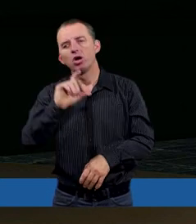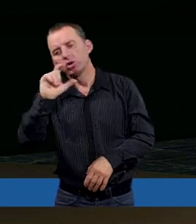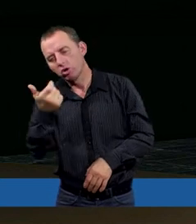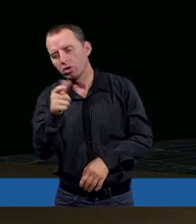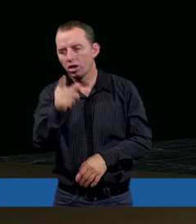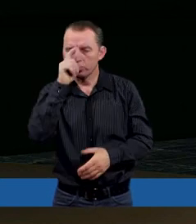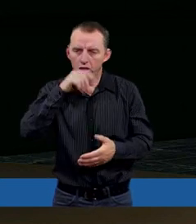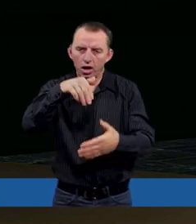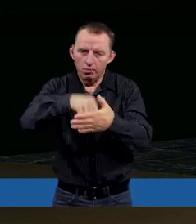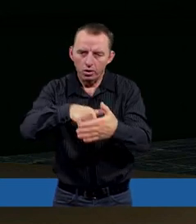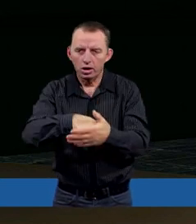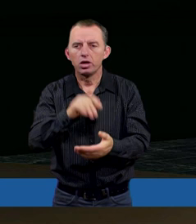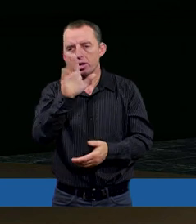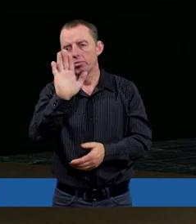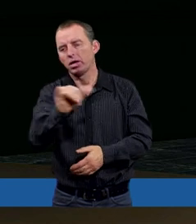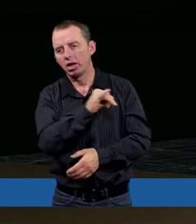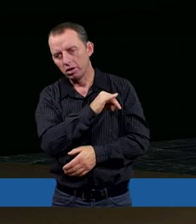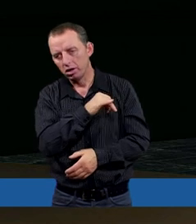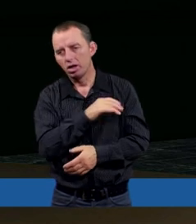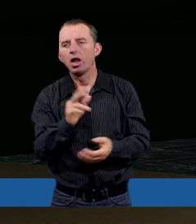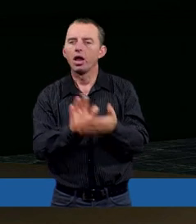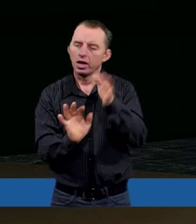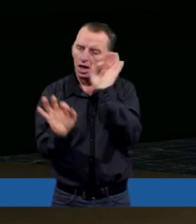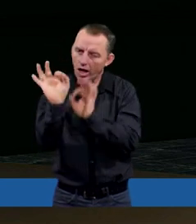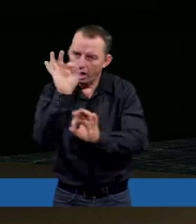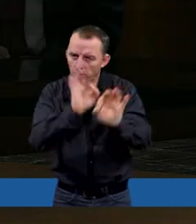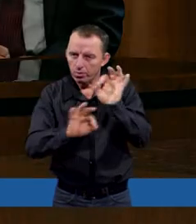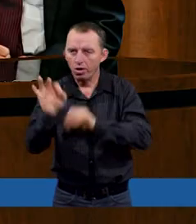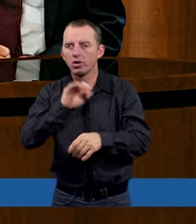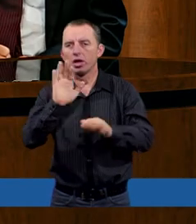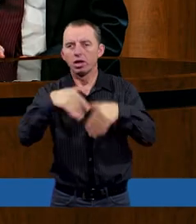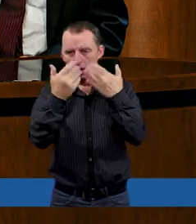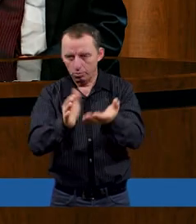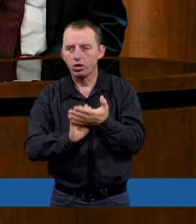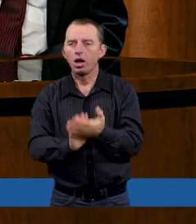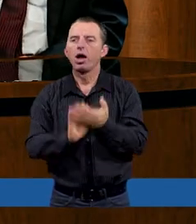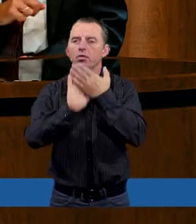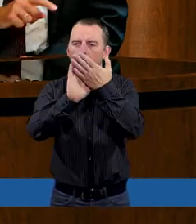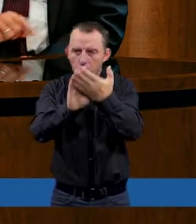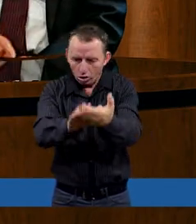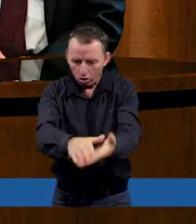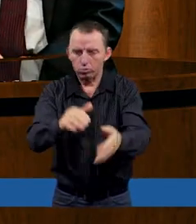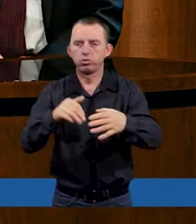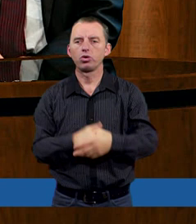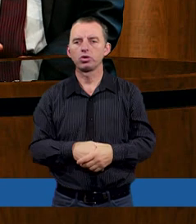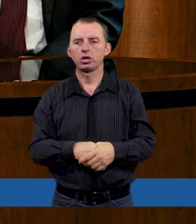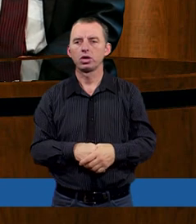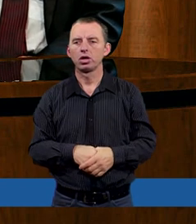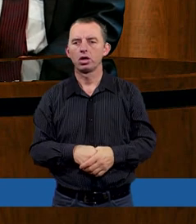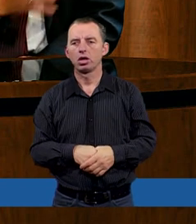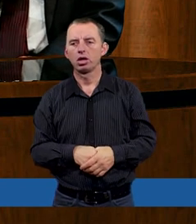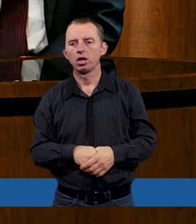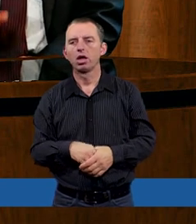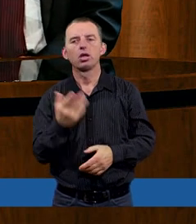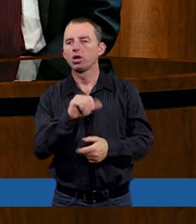postąpiło, czyli wyznaj te grzechy, napraw to. A Bóg ci na pewno odpuści. A Bóg na pewno ci odpuści